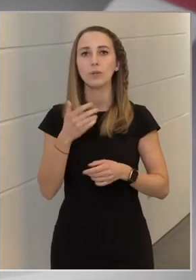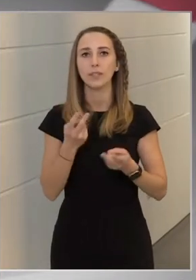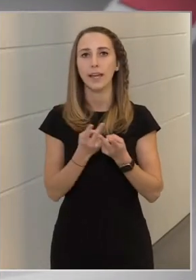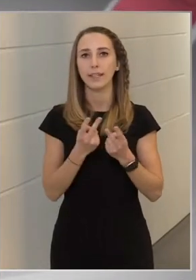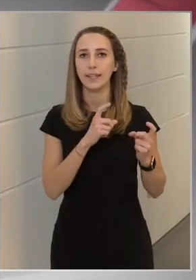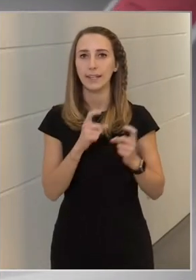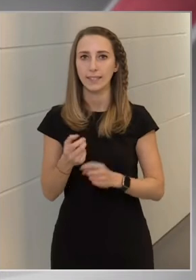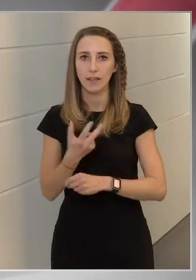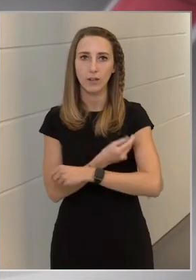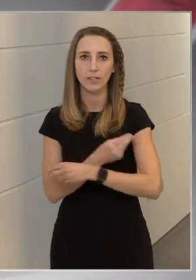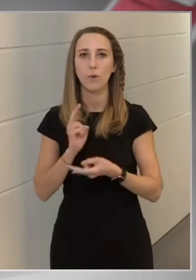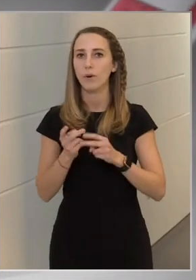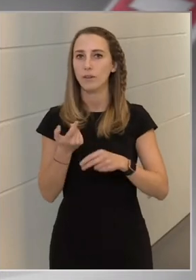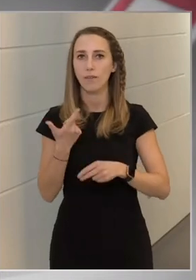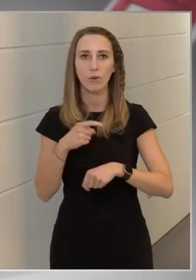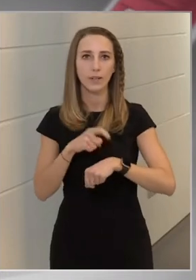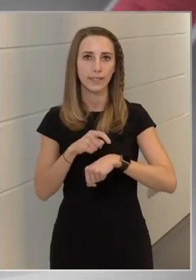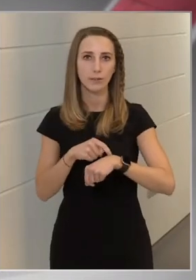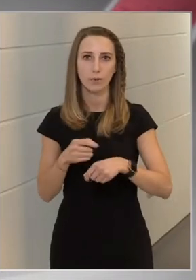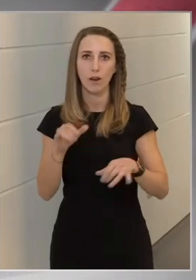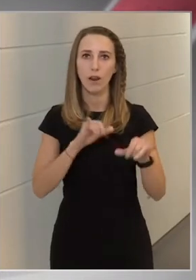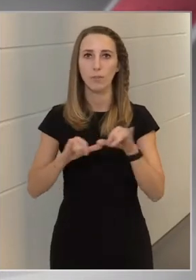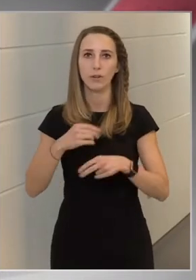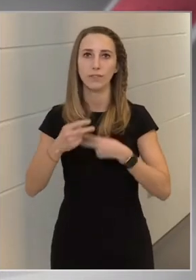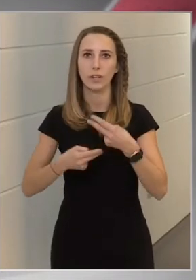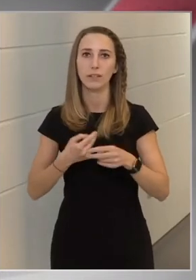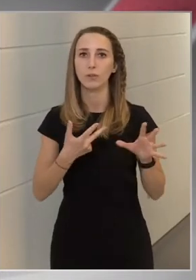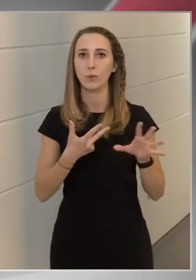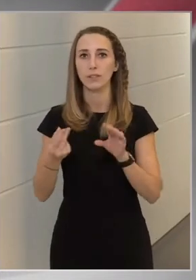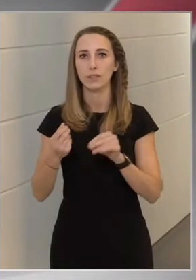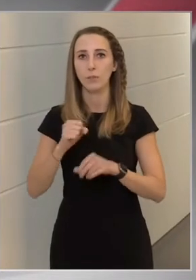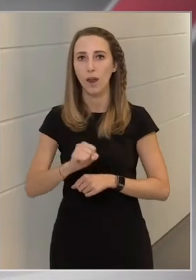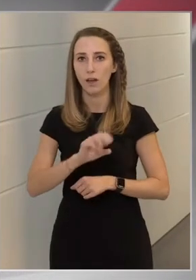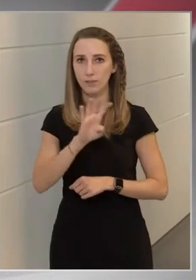vakcinák, akkor hogyan volt idő a laborvizsgálatokra 8 nap alatt?